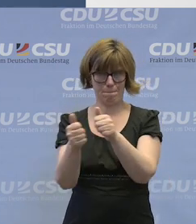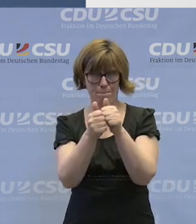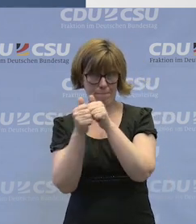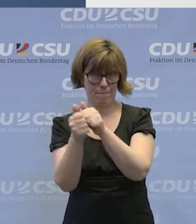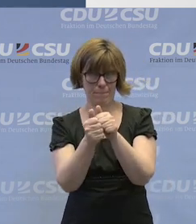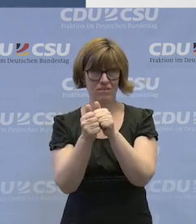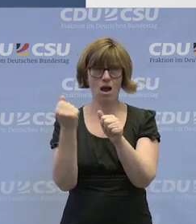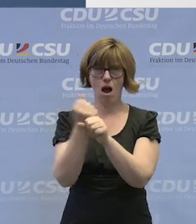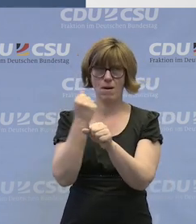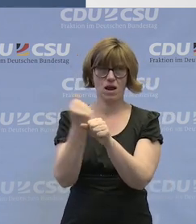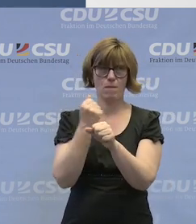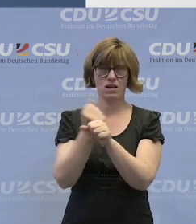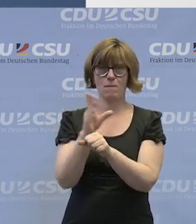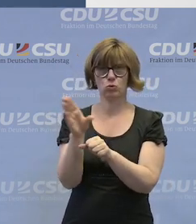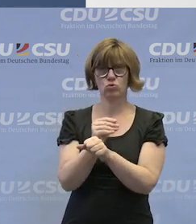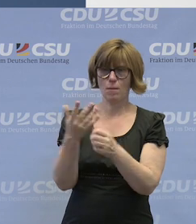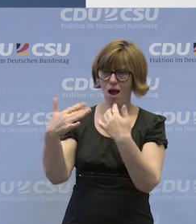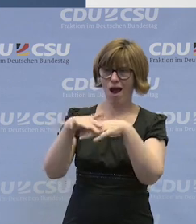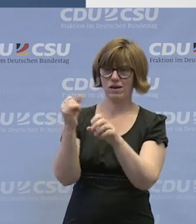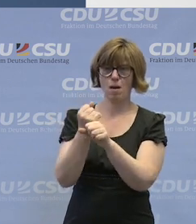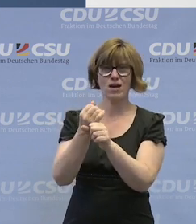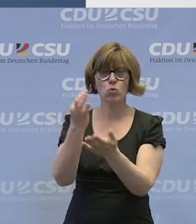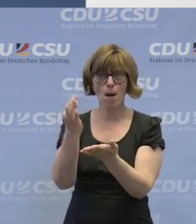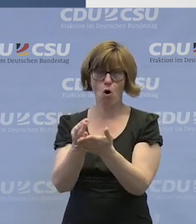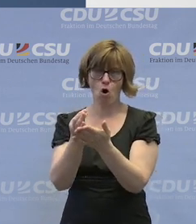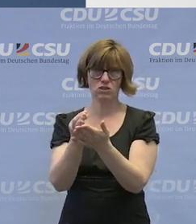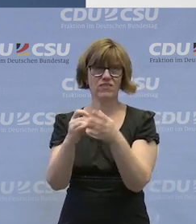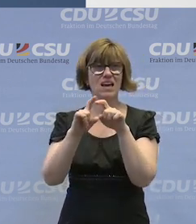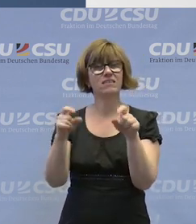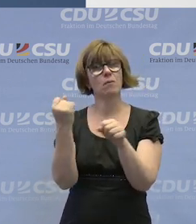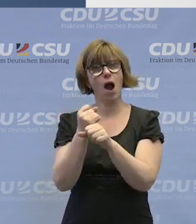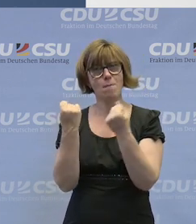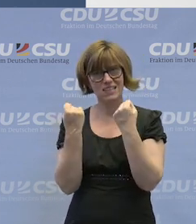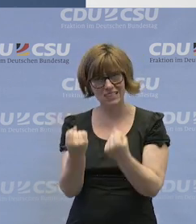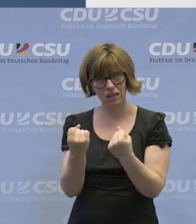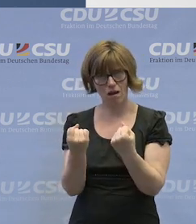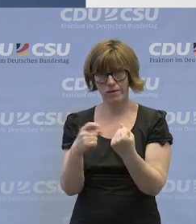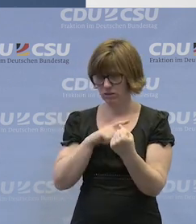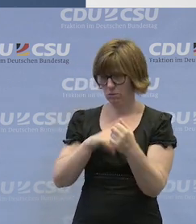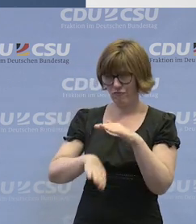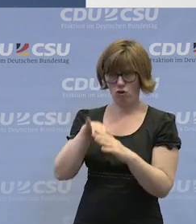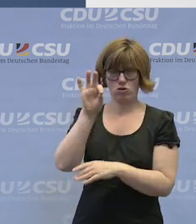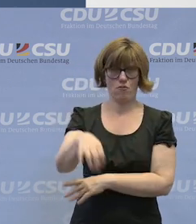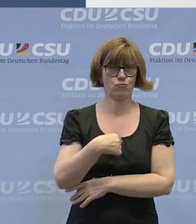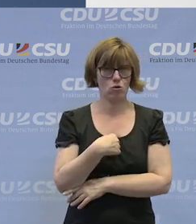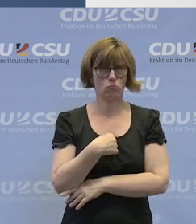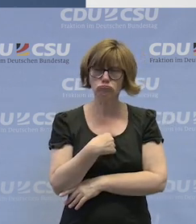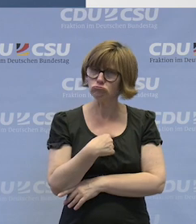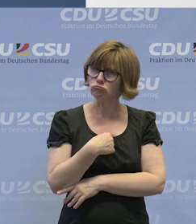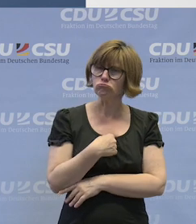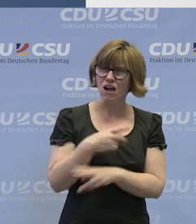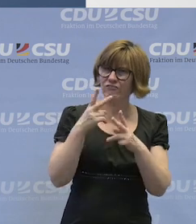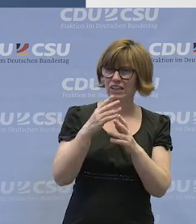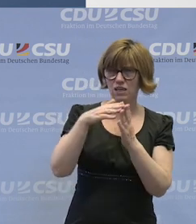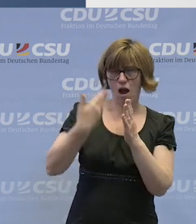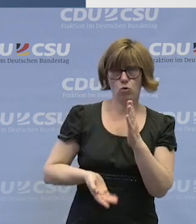Arbeitsplatz geht und dort vor Ort eine Einarbeitung vornimmt. Also das Thema Arbeitssicherheit kann ich voll unterschreiben. Es ist ein ganz, ganz Wichtiges.